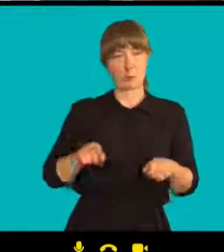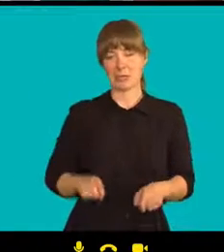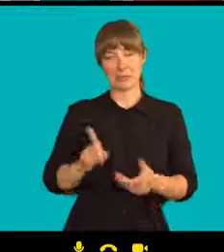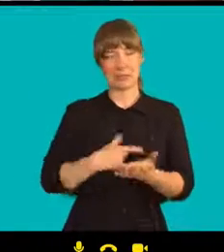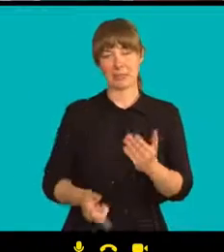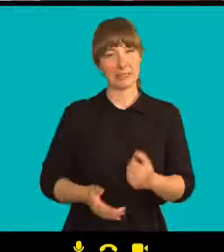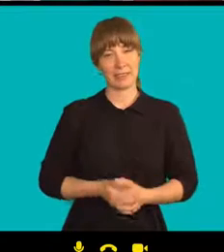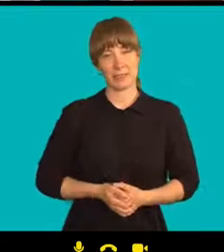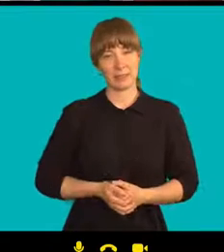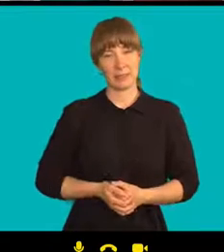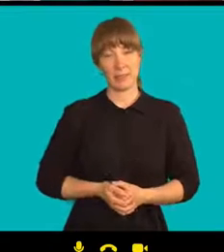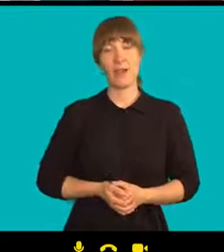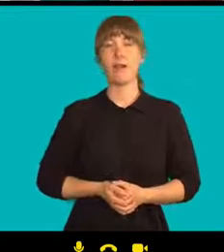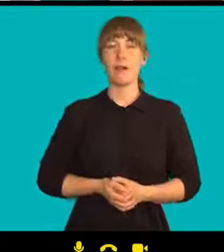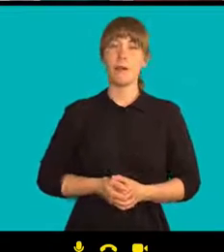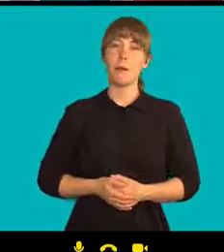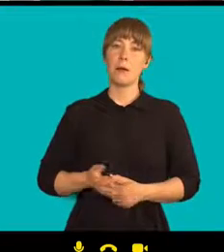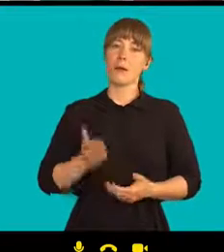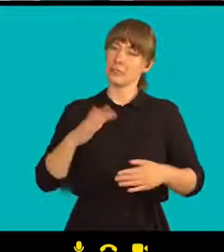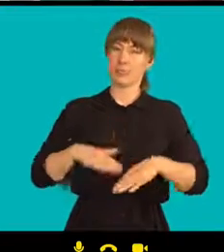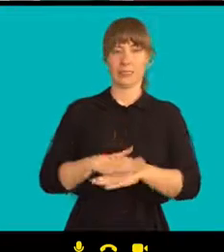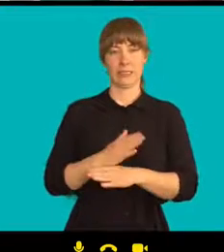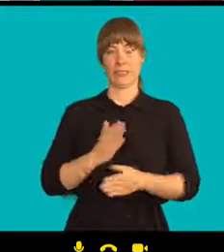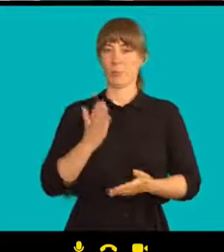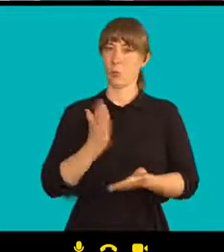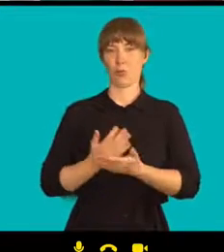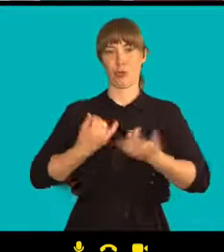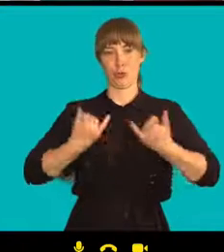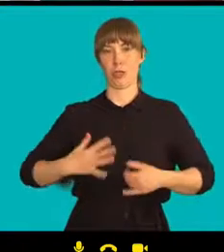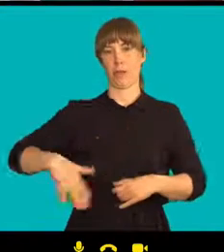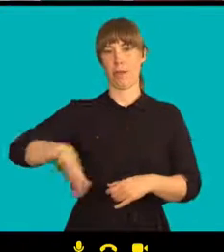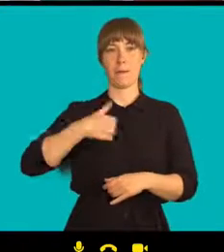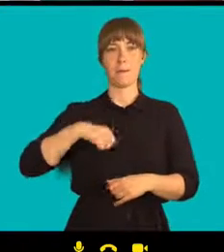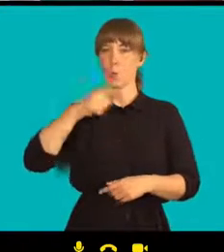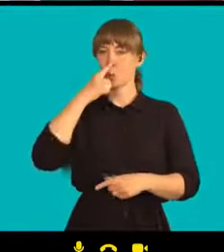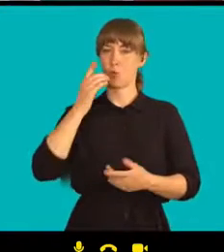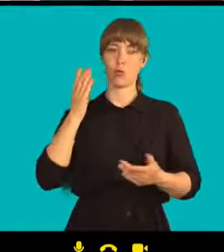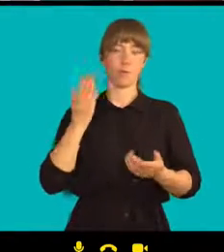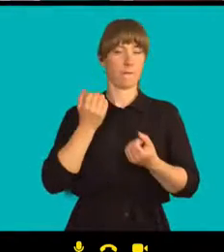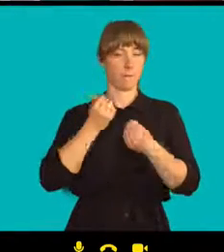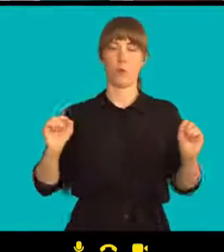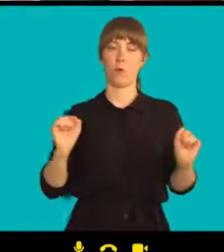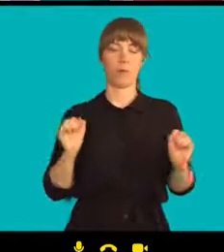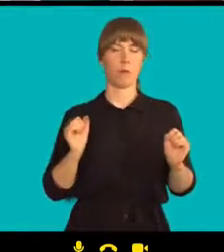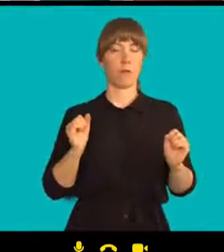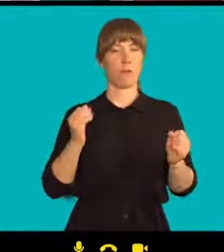Už jsme svobodní. Ano,